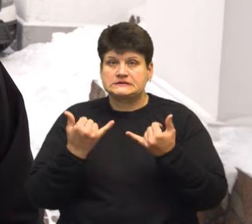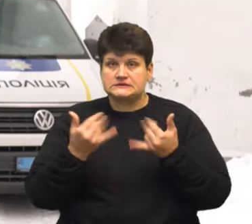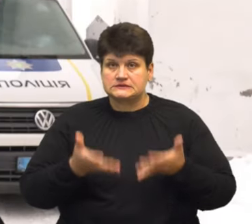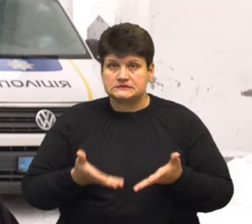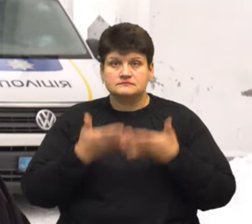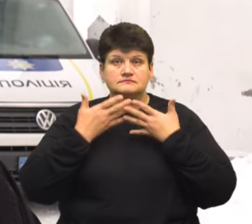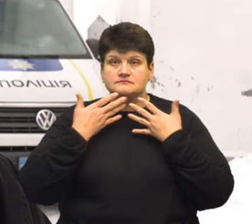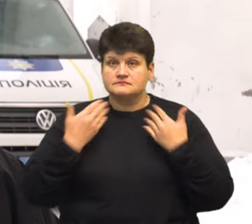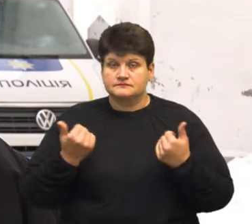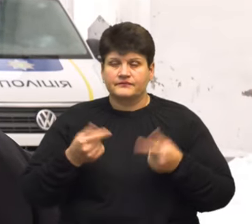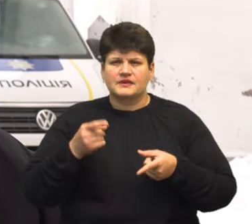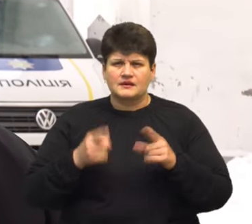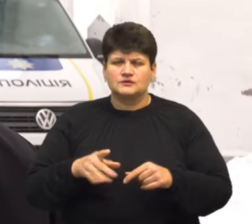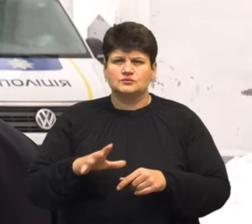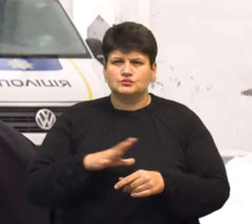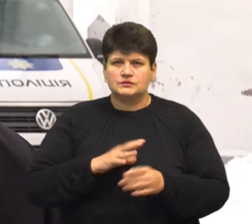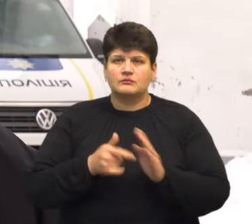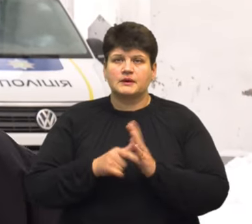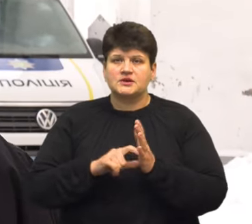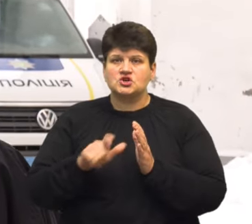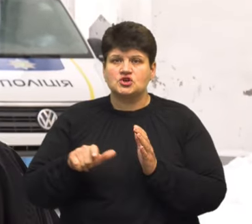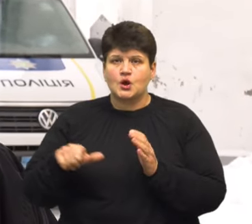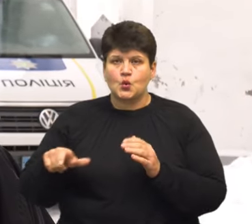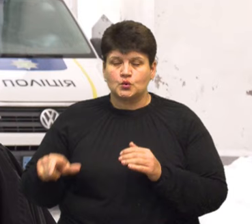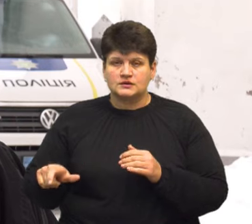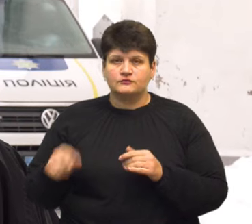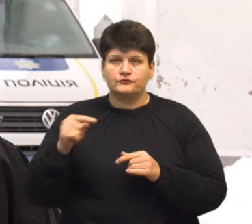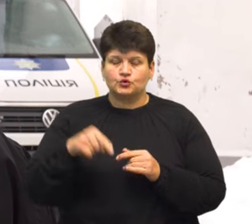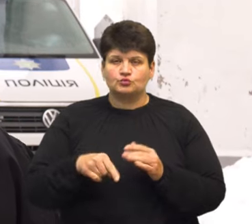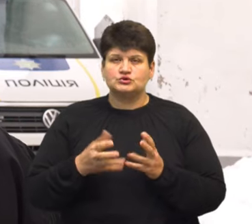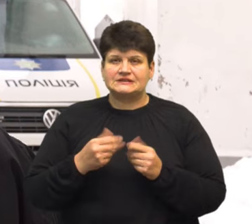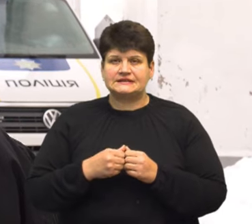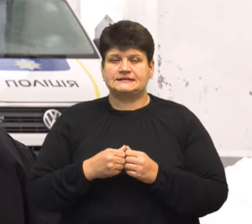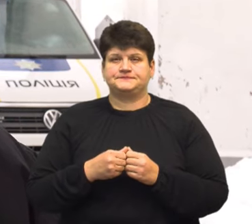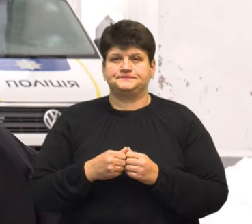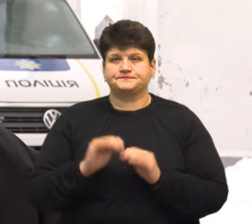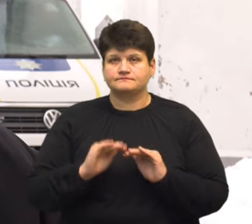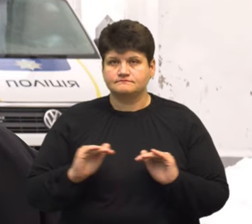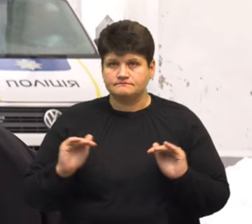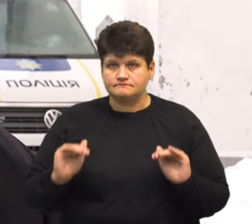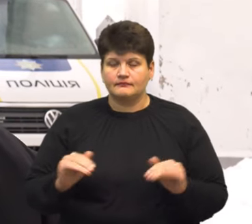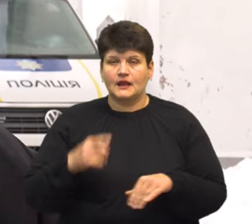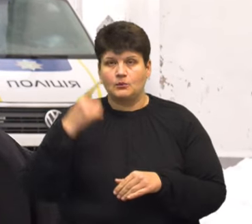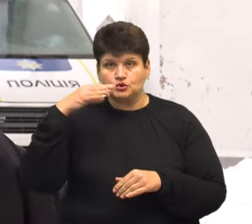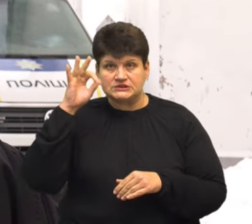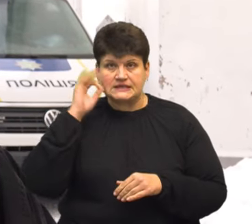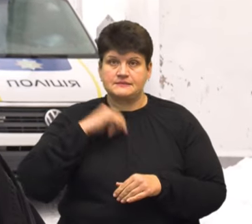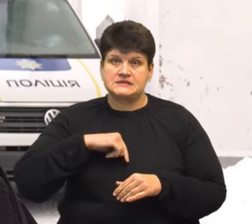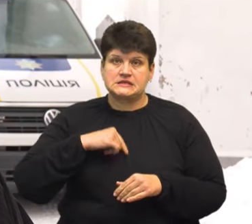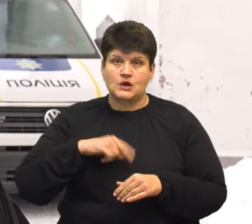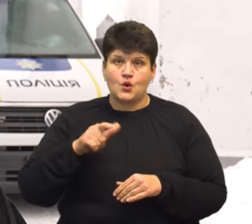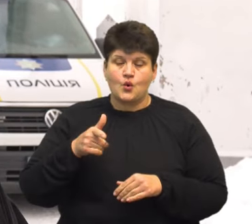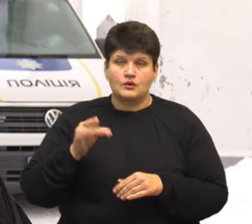надійшло. Дійсно перебували в приміщеннях люди, в тому числі неповнолітні. Поліцейські з психологами, з поліцією